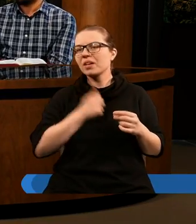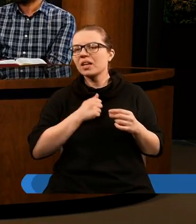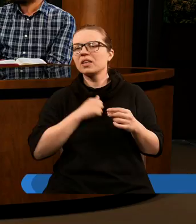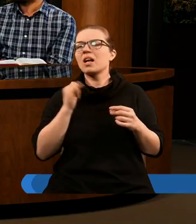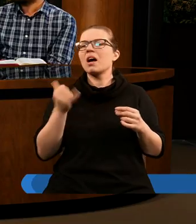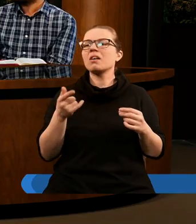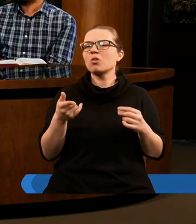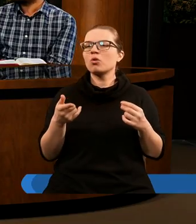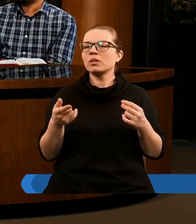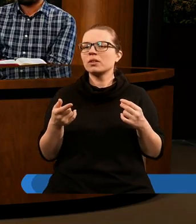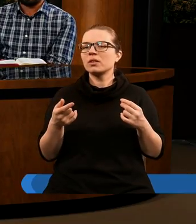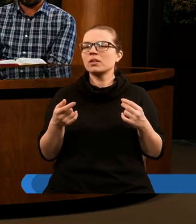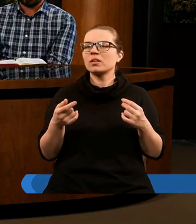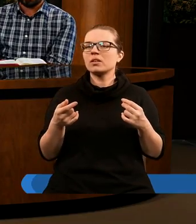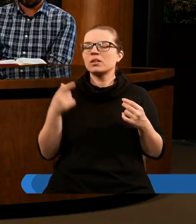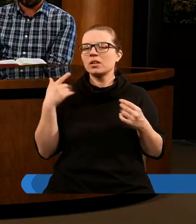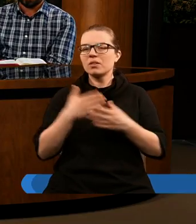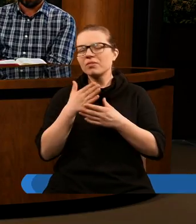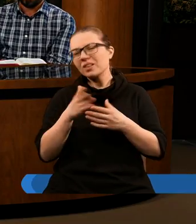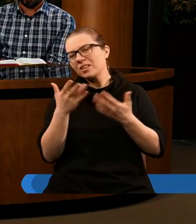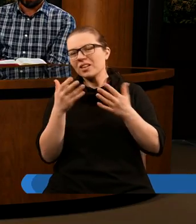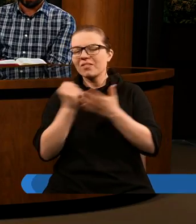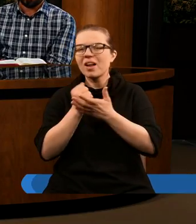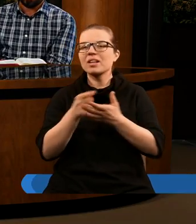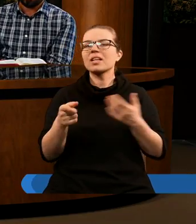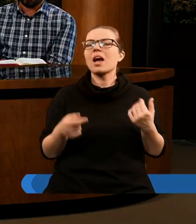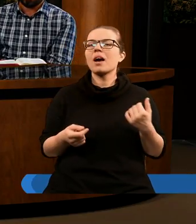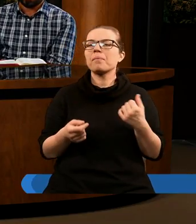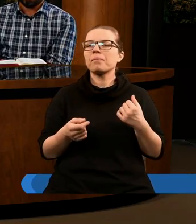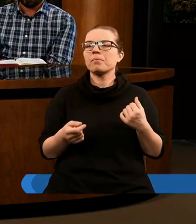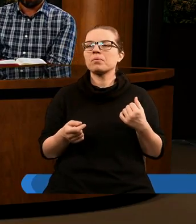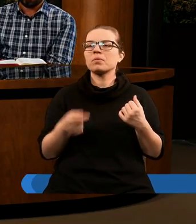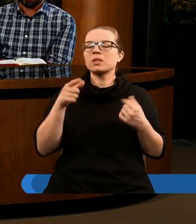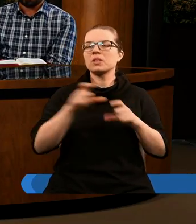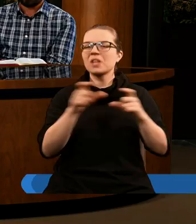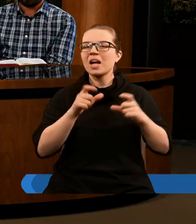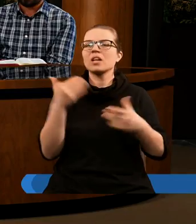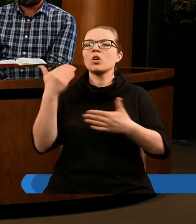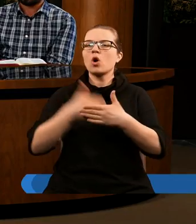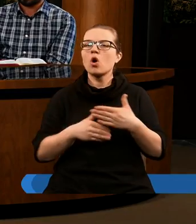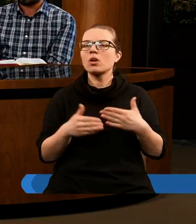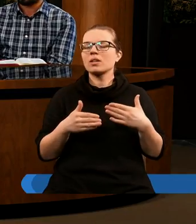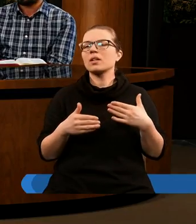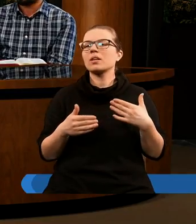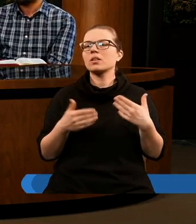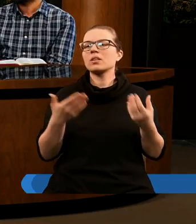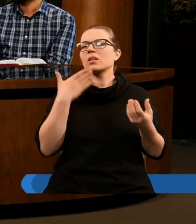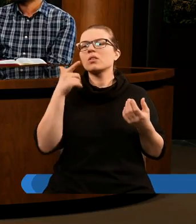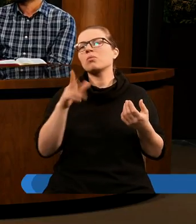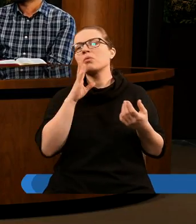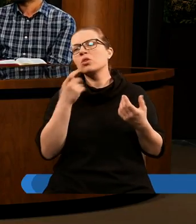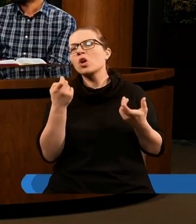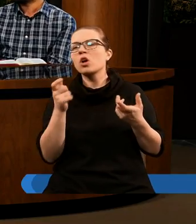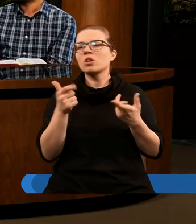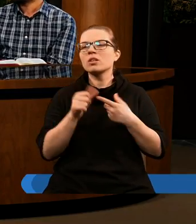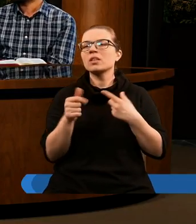zawsze Bogu była wierna resztka, ale jednak w tym czasie końca, mimo, że to będzie resztka, to trochę tych ludzi